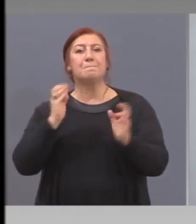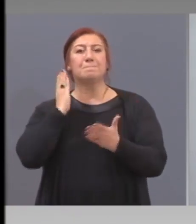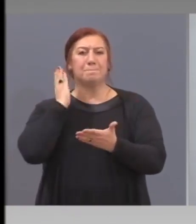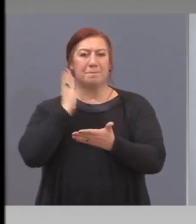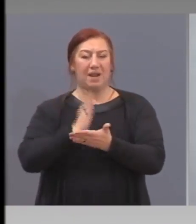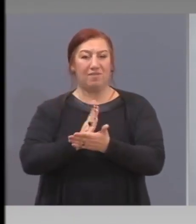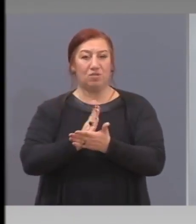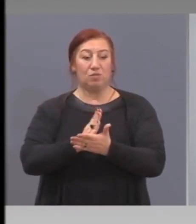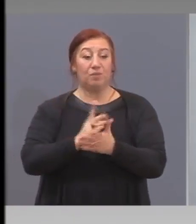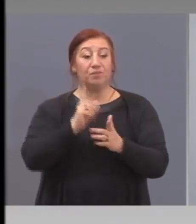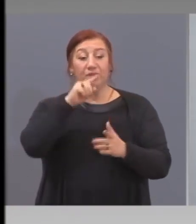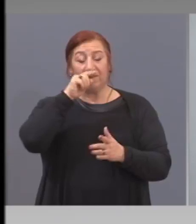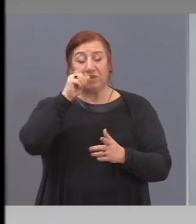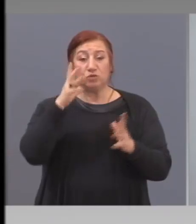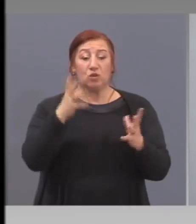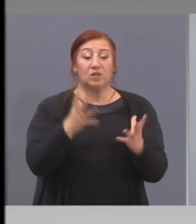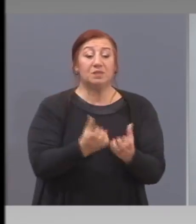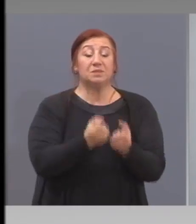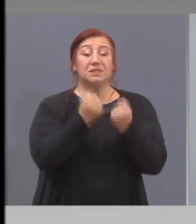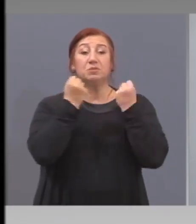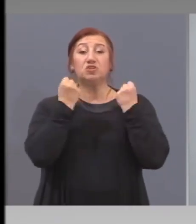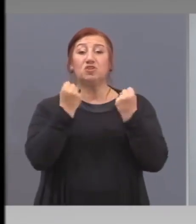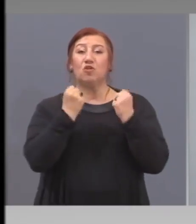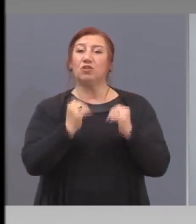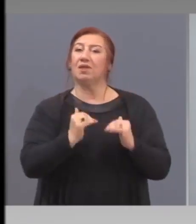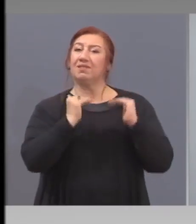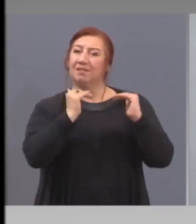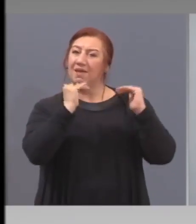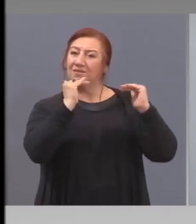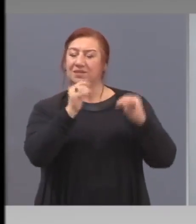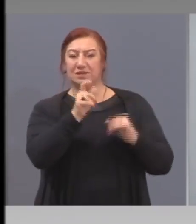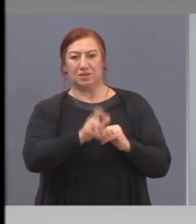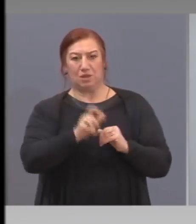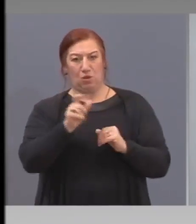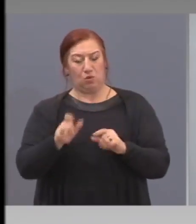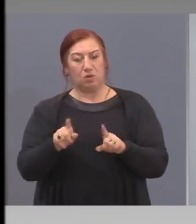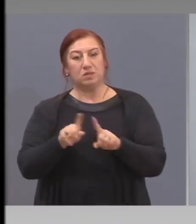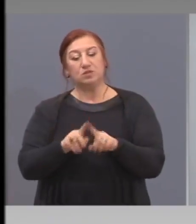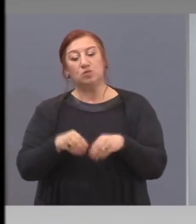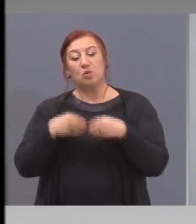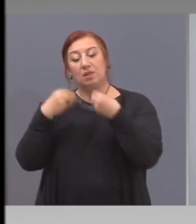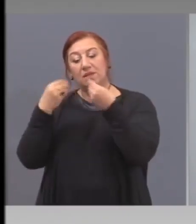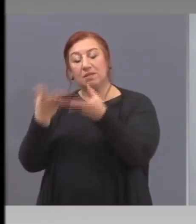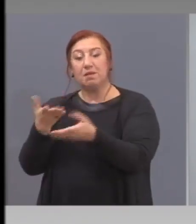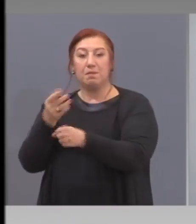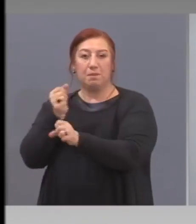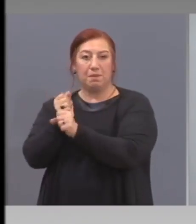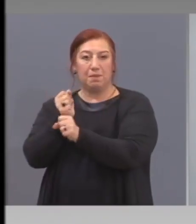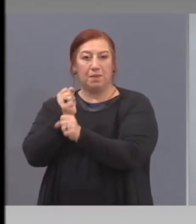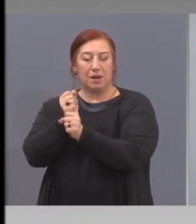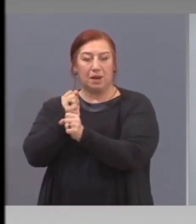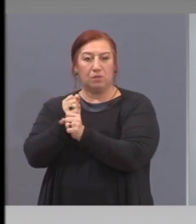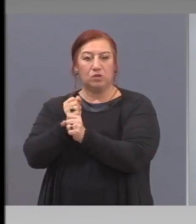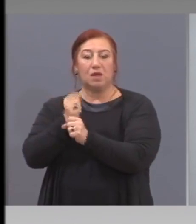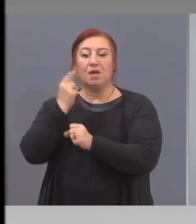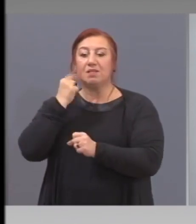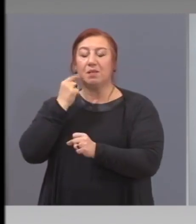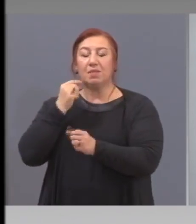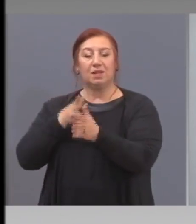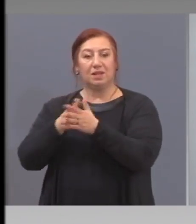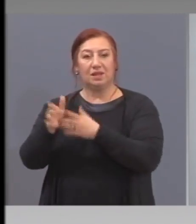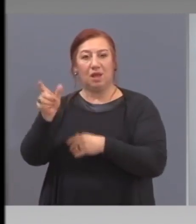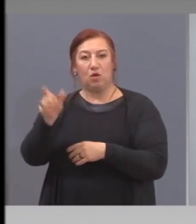Да спасиме живота на възрастните и да осигуриме работата на младите.